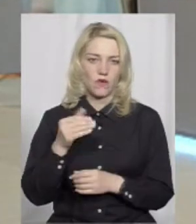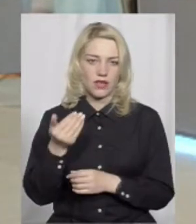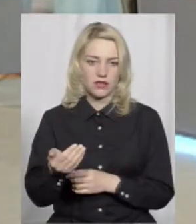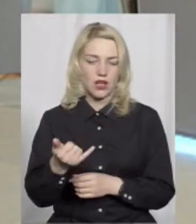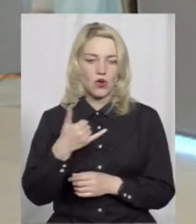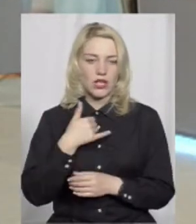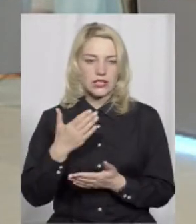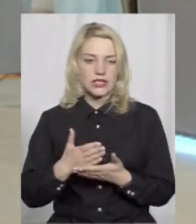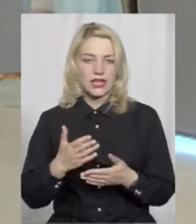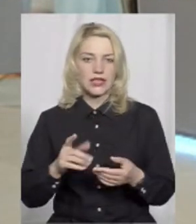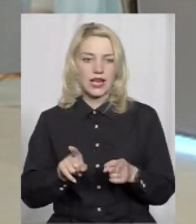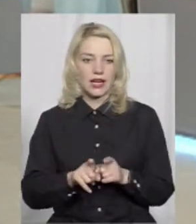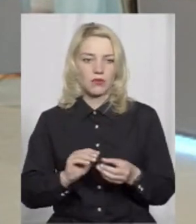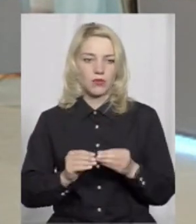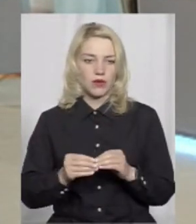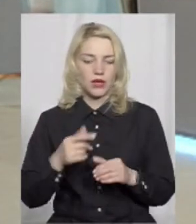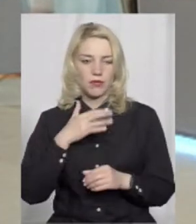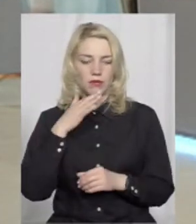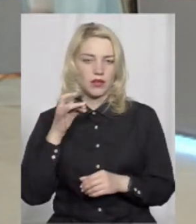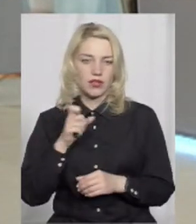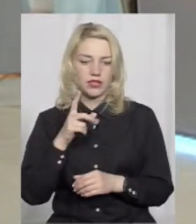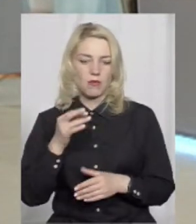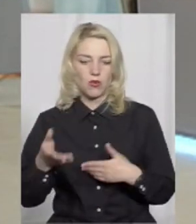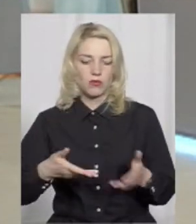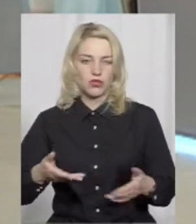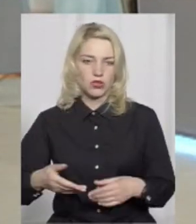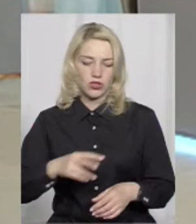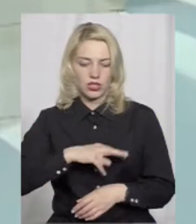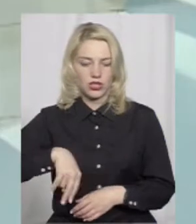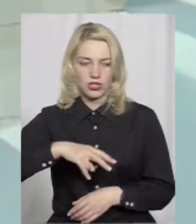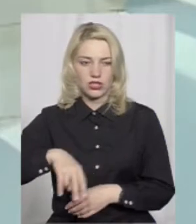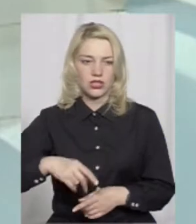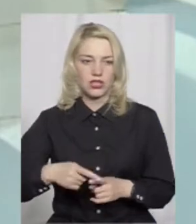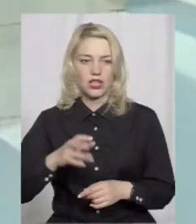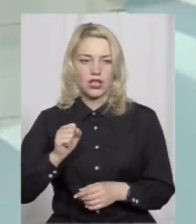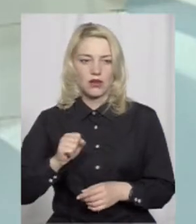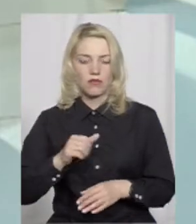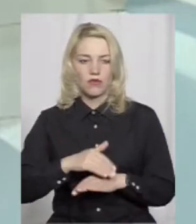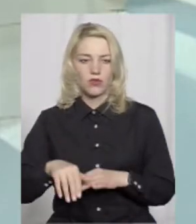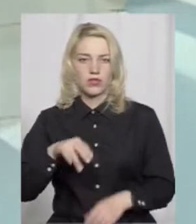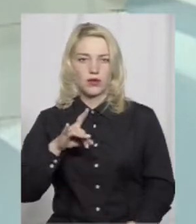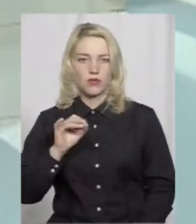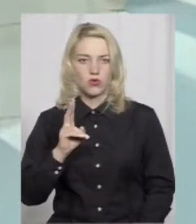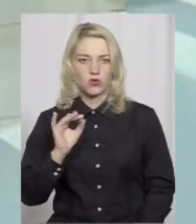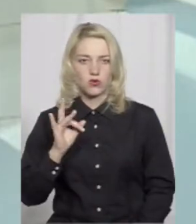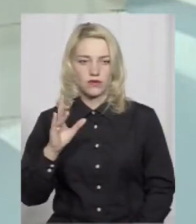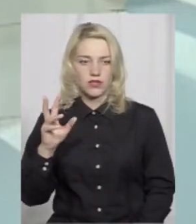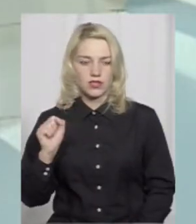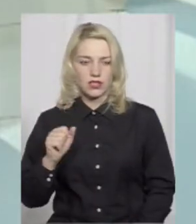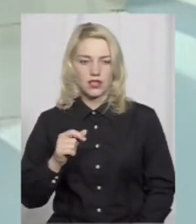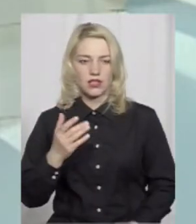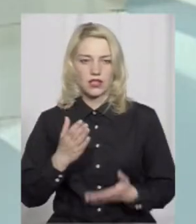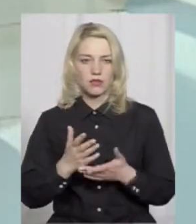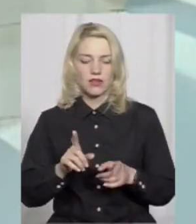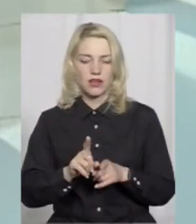Так, є в нас така проблема, неодноразово, особливо по пішохідній частині міста, по пішохідній частині вулиці Проскурівської, яка відбувається